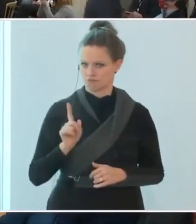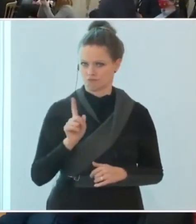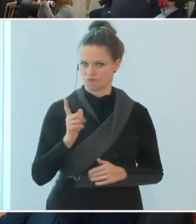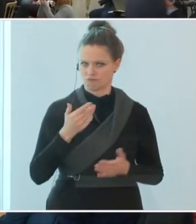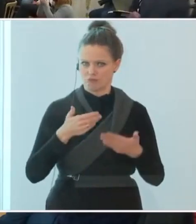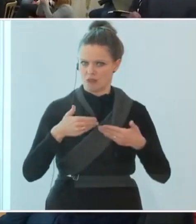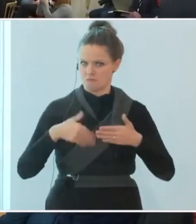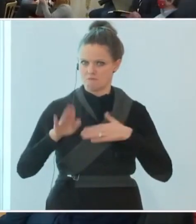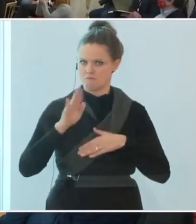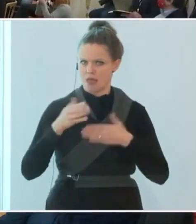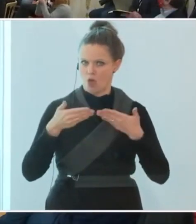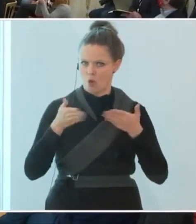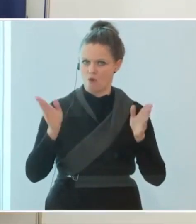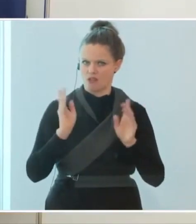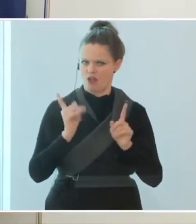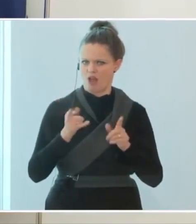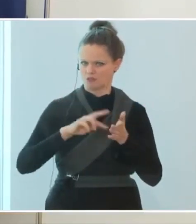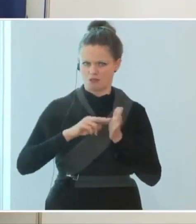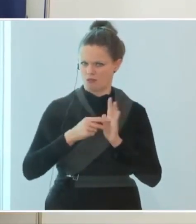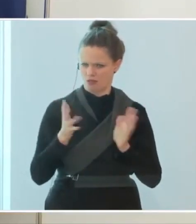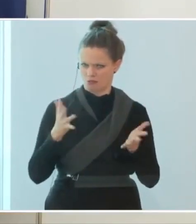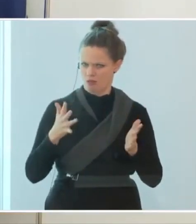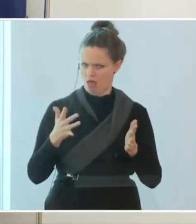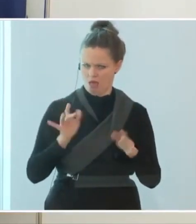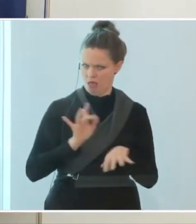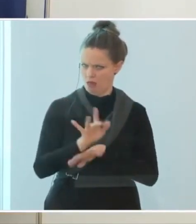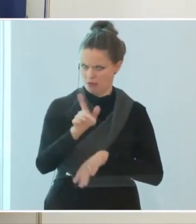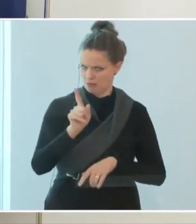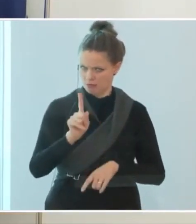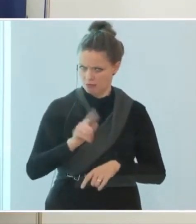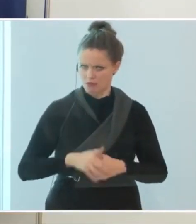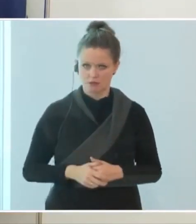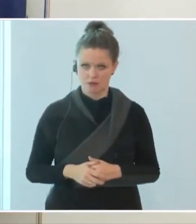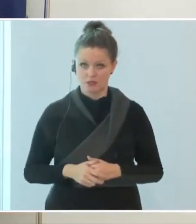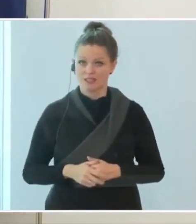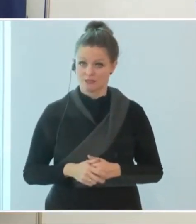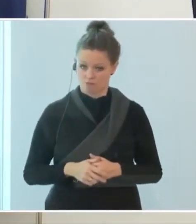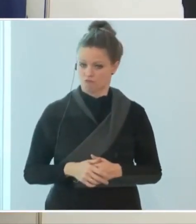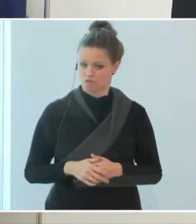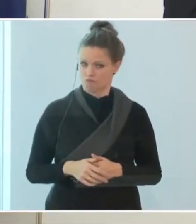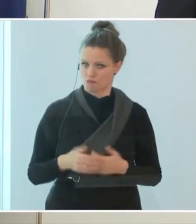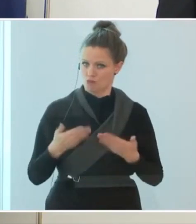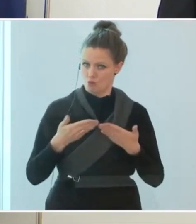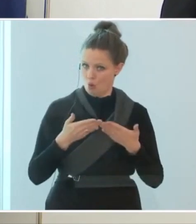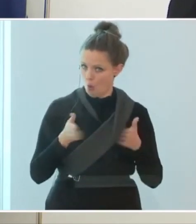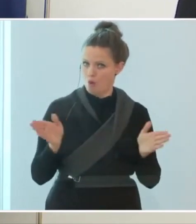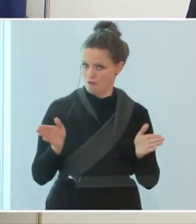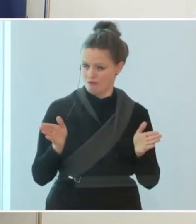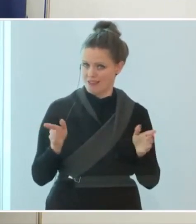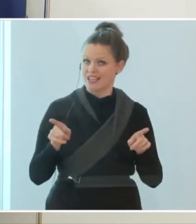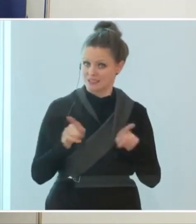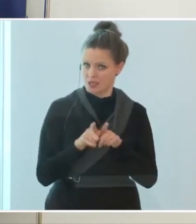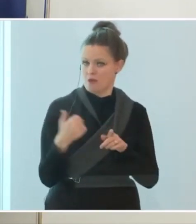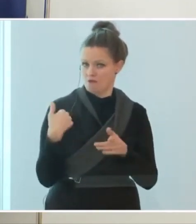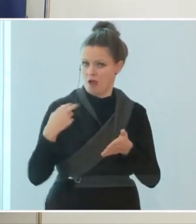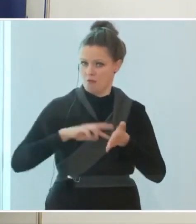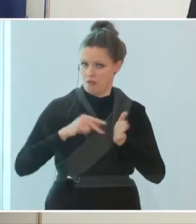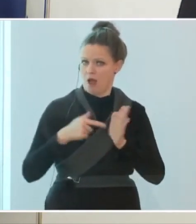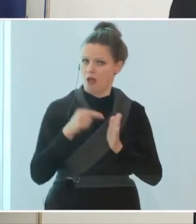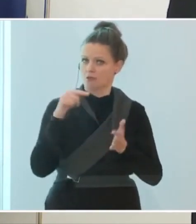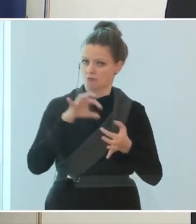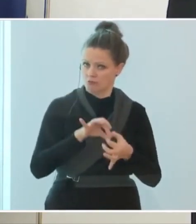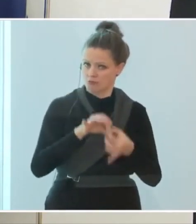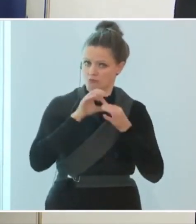mehr aufgesperrt als geplant, sondern es wird genau das aufgesperrt, was wir uns auch vorgenommen haben. Wir haben